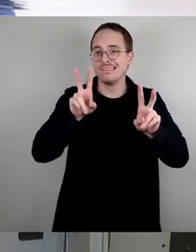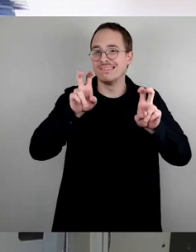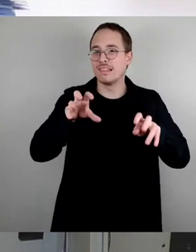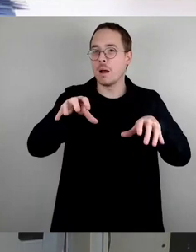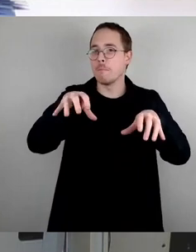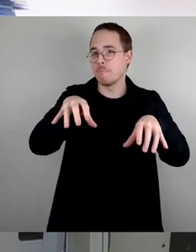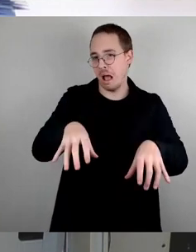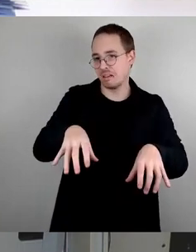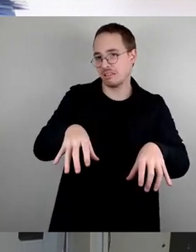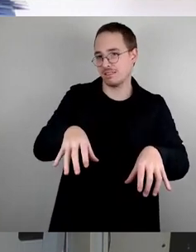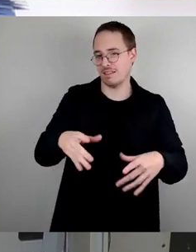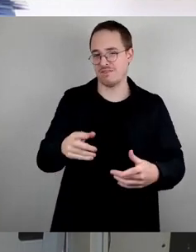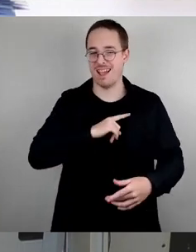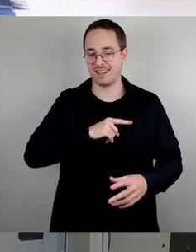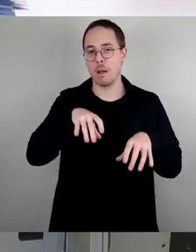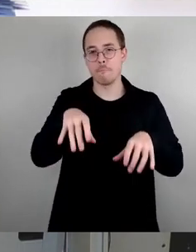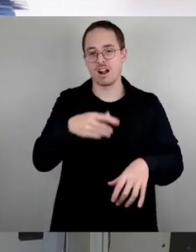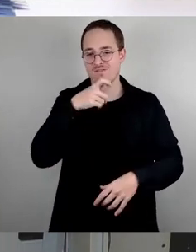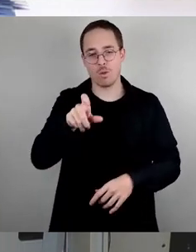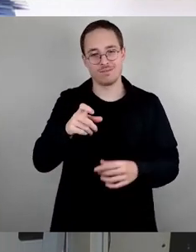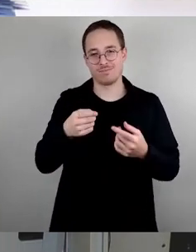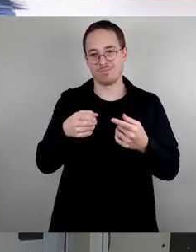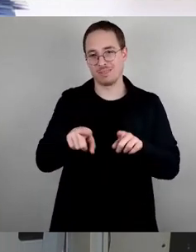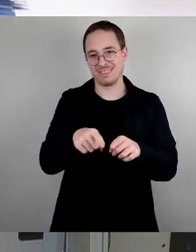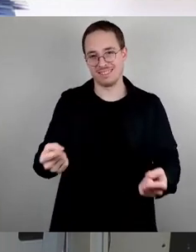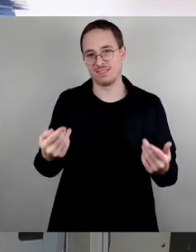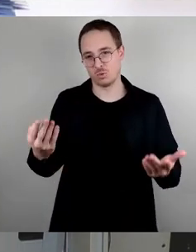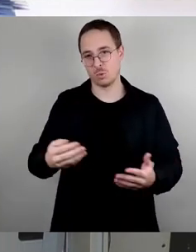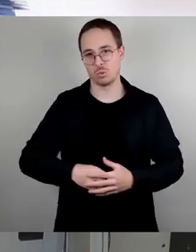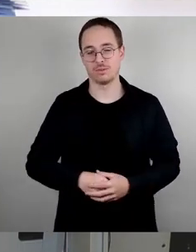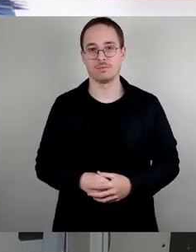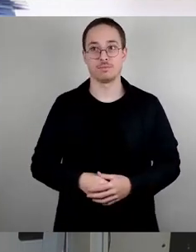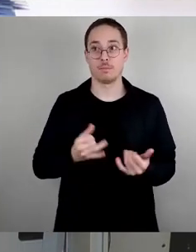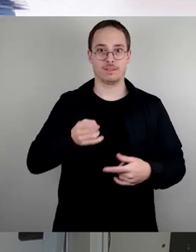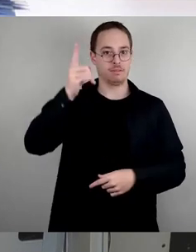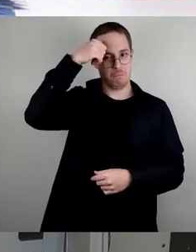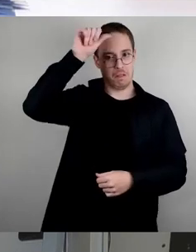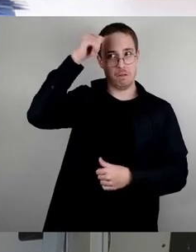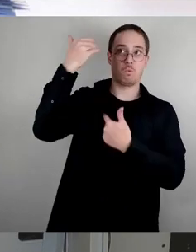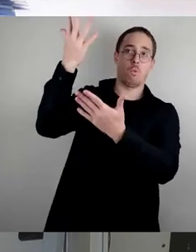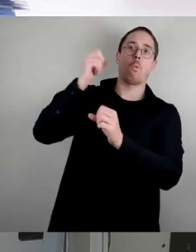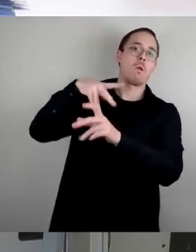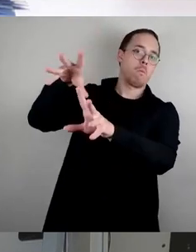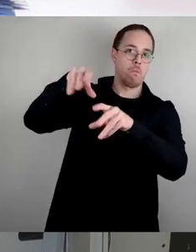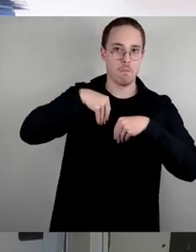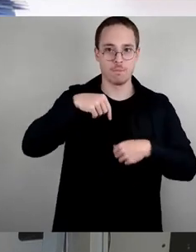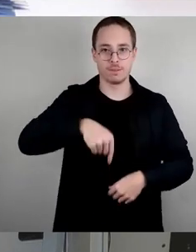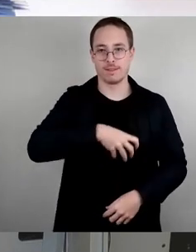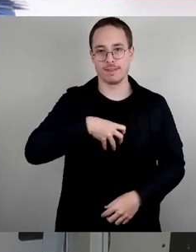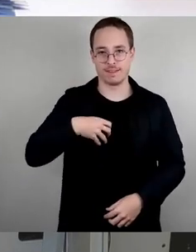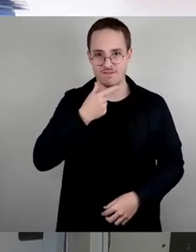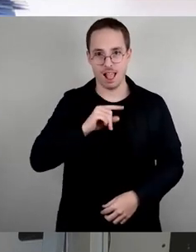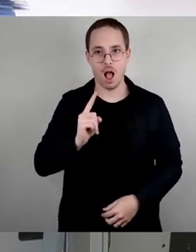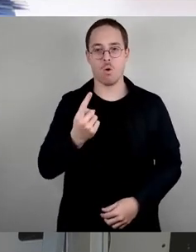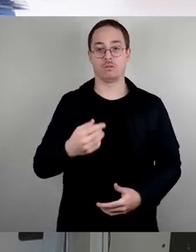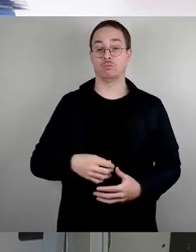insbesondere die SPD, aber auch Grüne und Linke mit genau diesen Rezepten auch für Dresden eine derartige Entwicklung herbeizuführen. Neuestes Thema